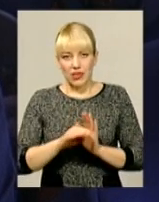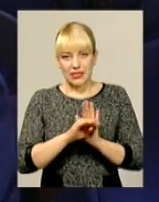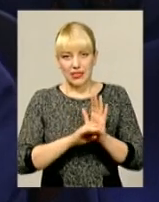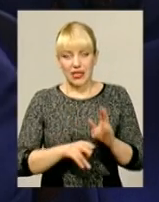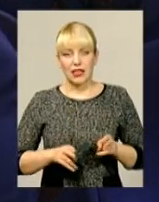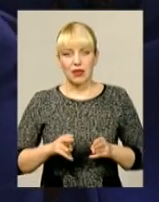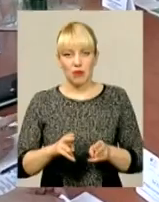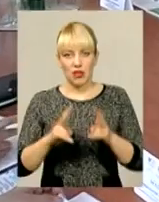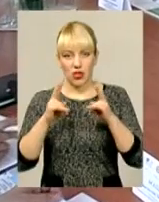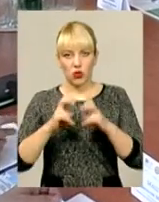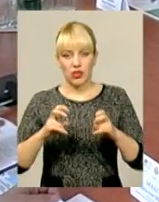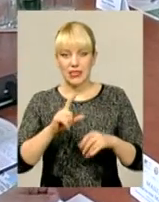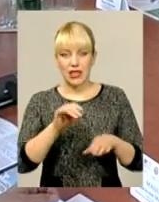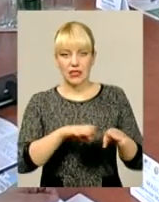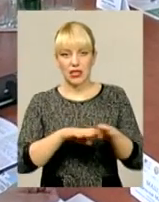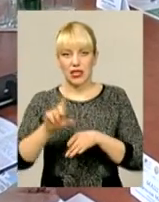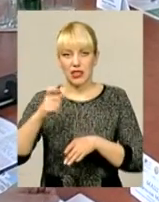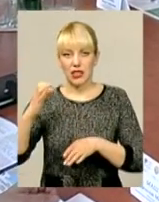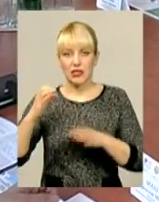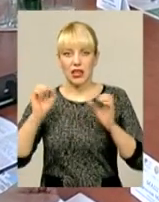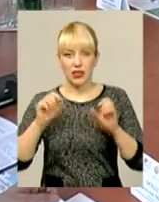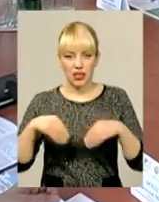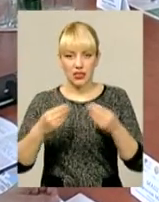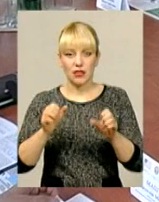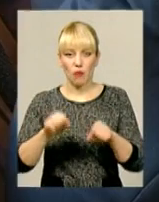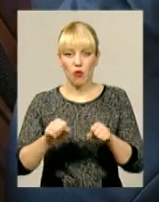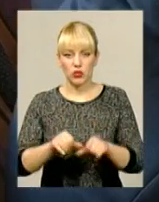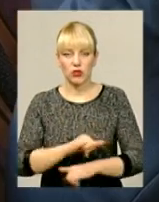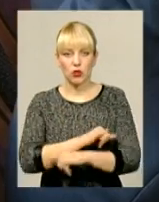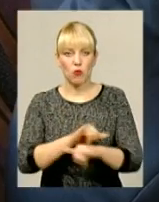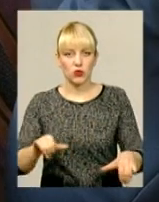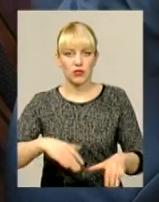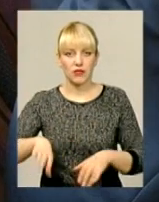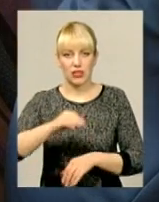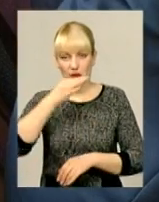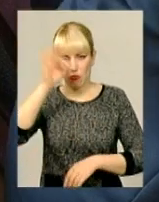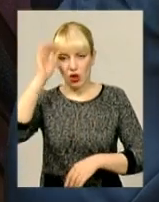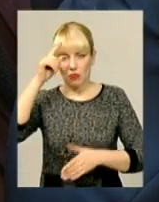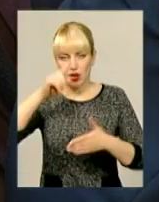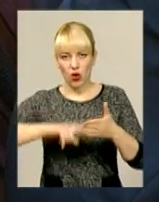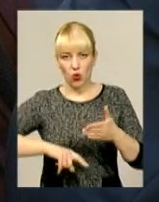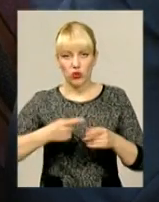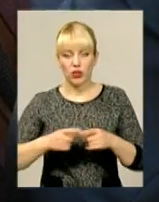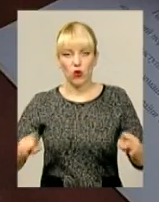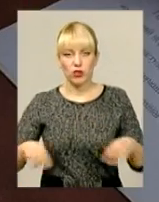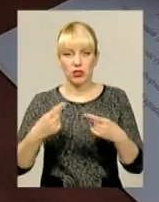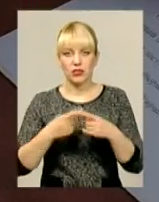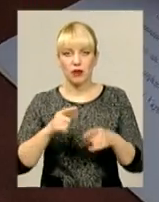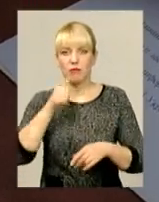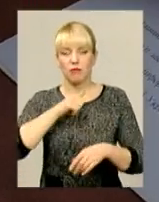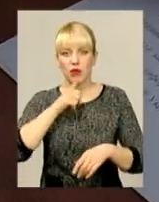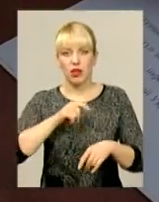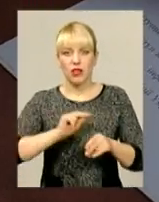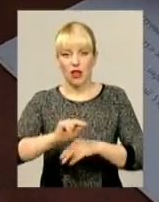за стандартами ЄС дасть можливість поширити її на всю нацполіцію, переконані організатори пілотного проєкту навчань. А це у майбутньому дозволить